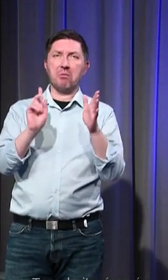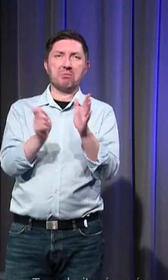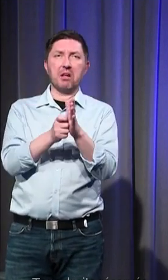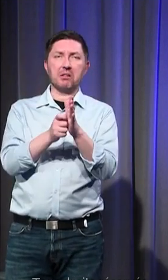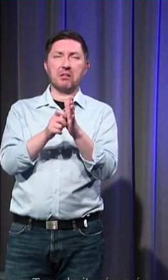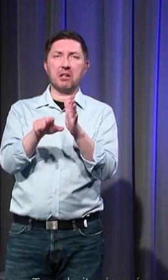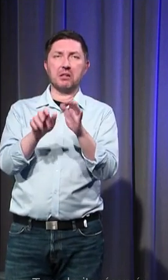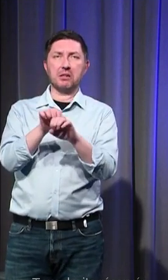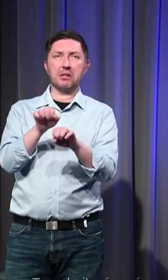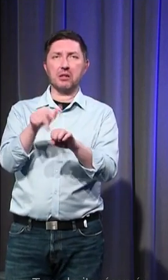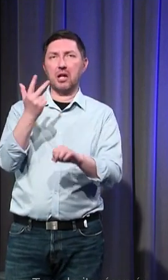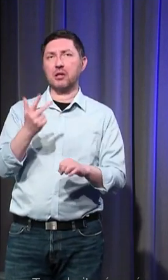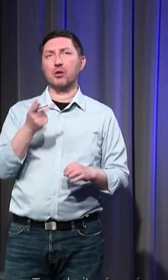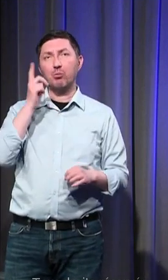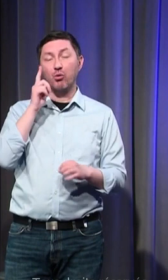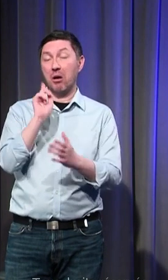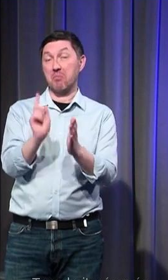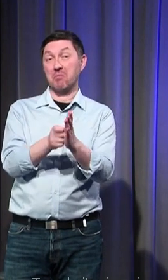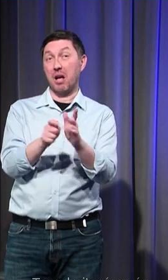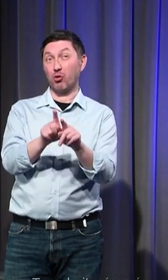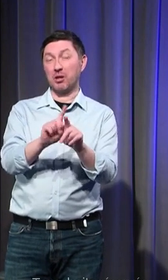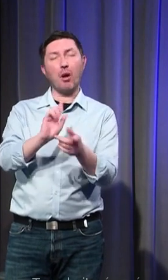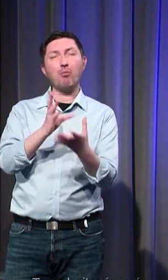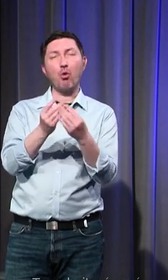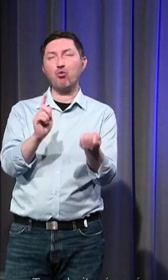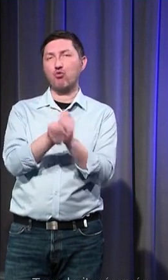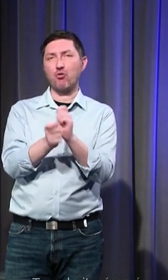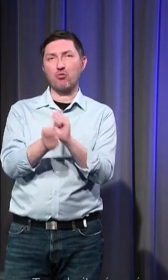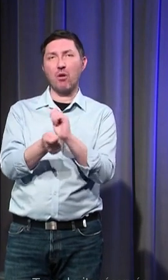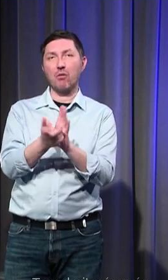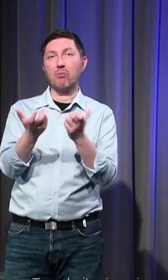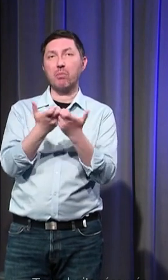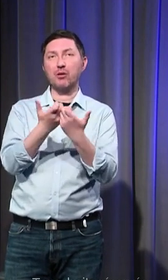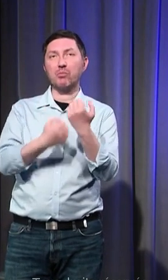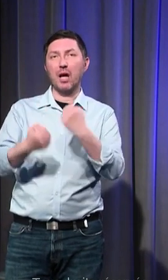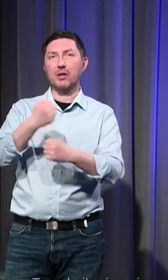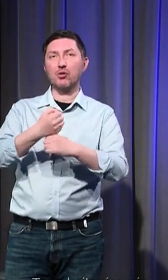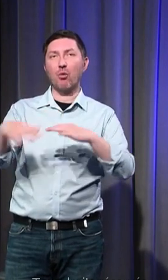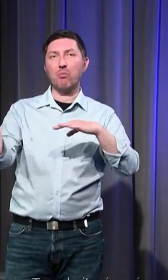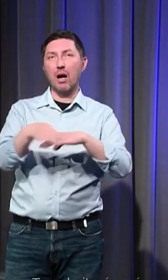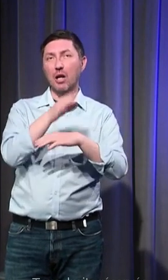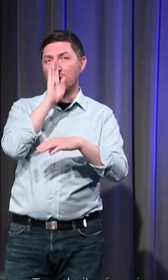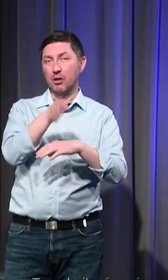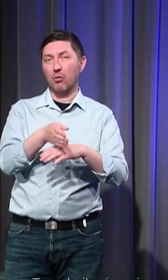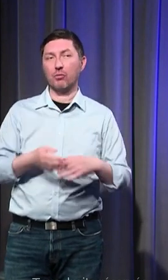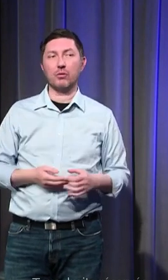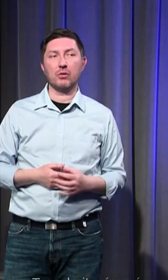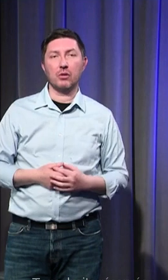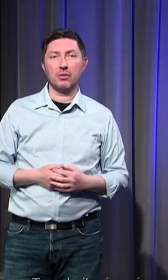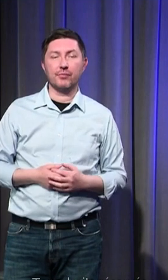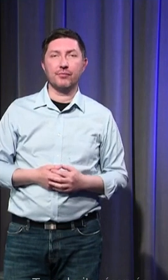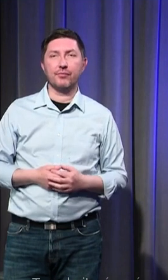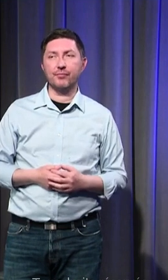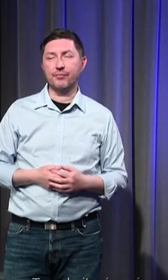parce qu'en même temps c'est un point de basculement sur plein plein de choses et notamment par rapport à la mise en place du mariage du mariage hétérosexuel c-à qu'il va